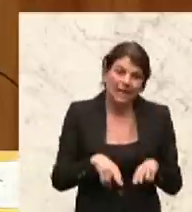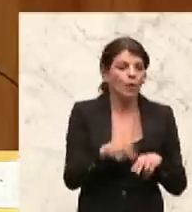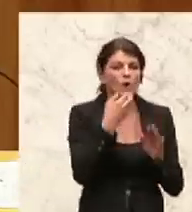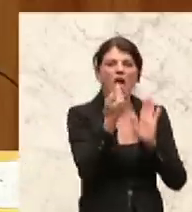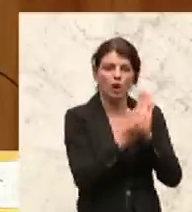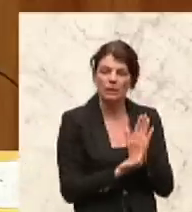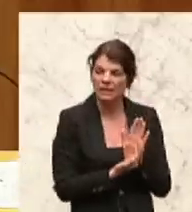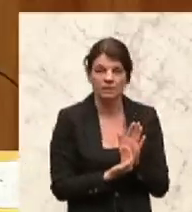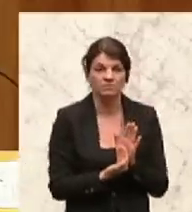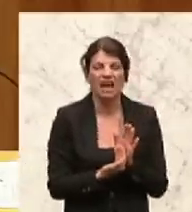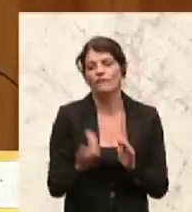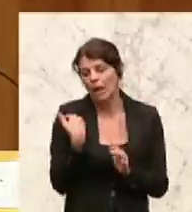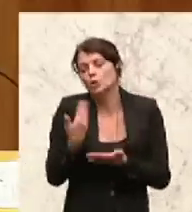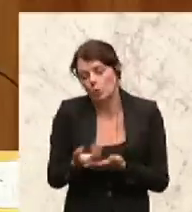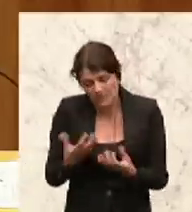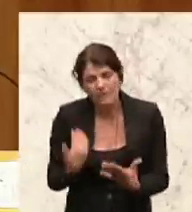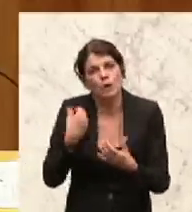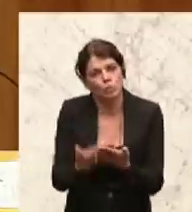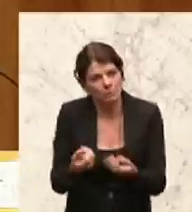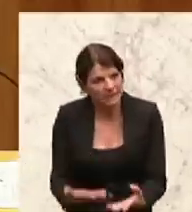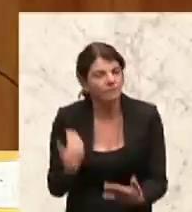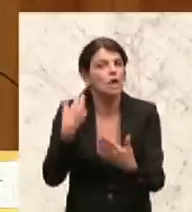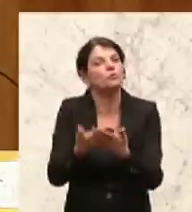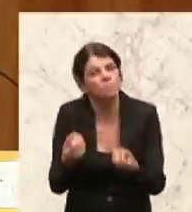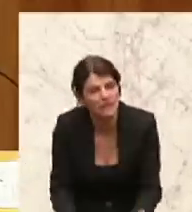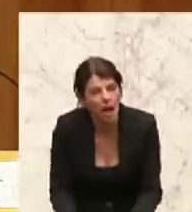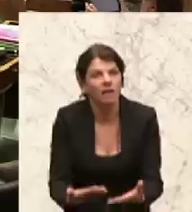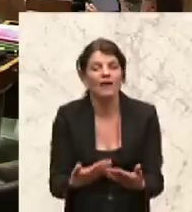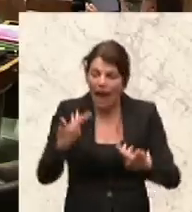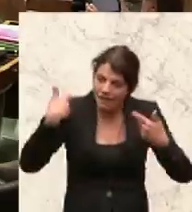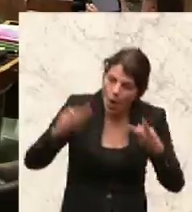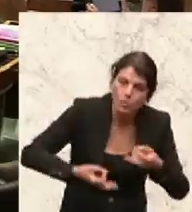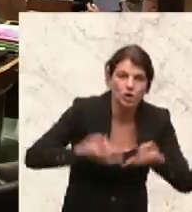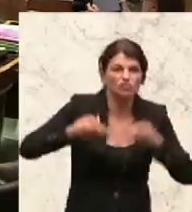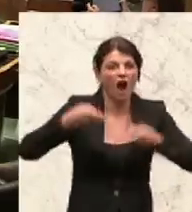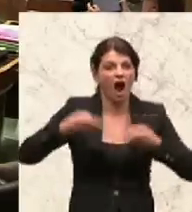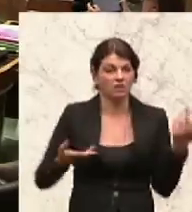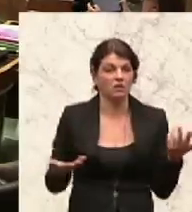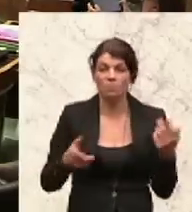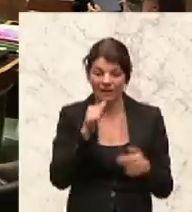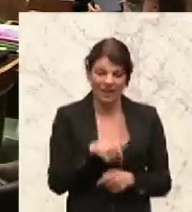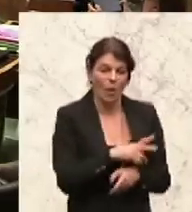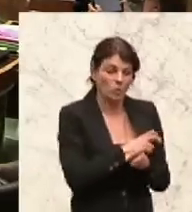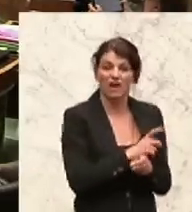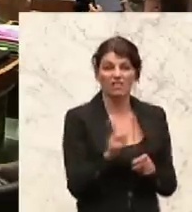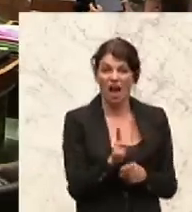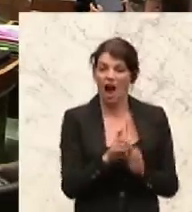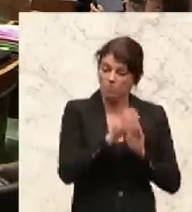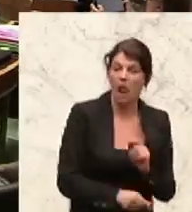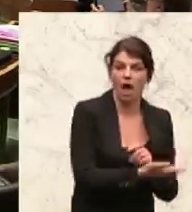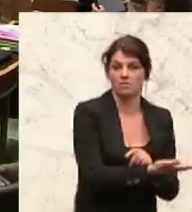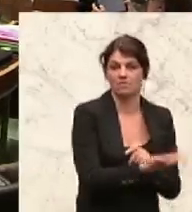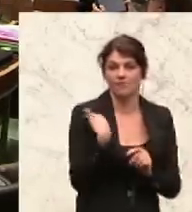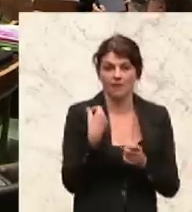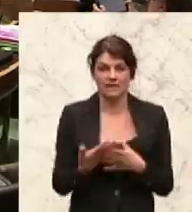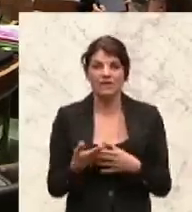wäre das alles eingetreten, wäre natürlich ein großer Schaden entstanden, aber nicht in Österreich primär, sondern am Balkan. Es hat europäische Interessen gegeben, dass das